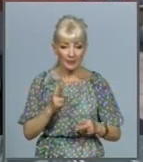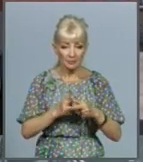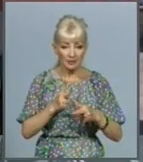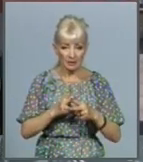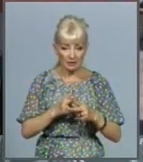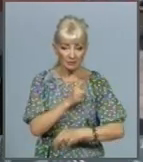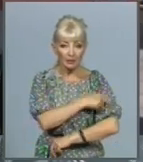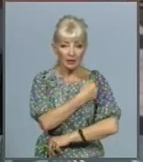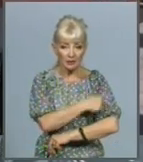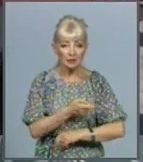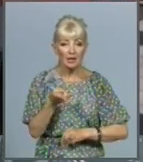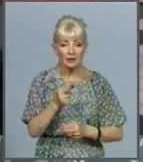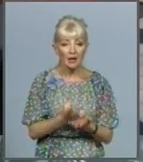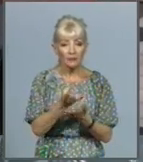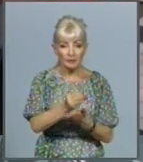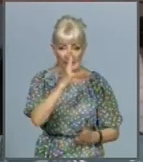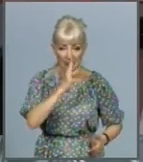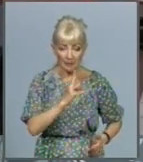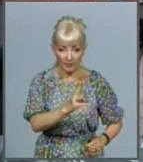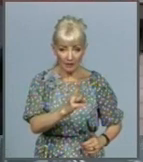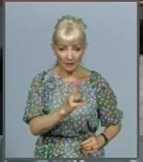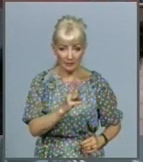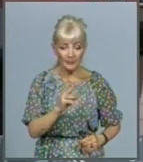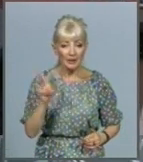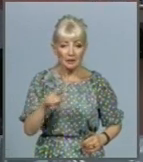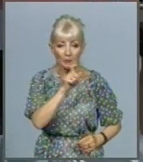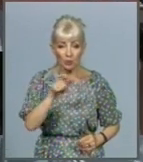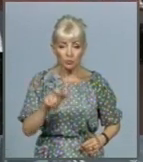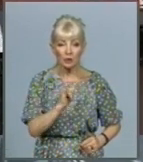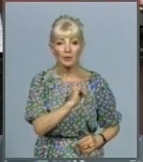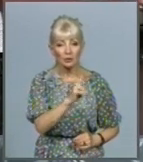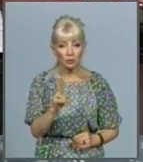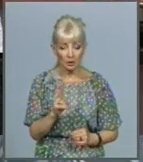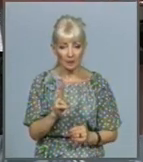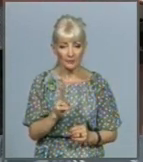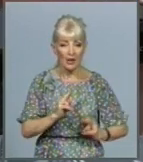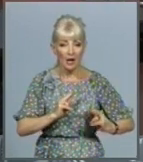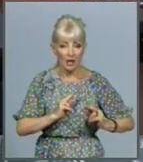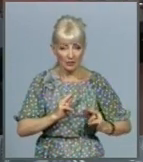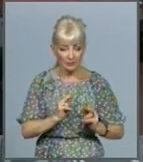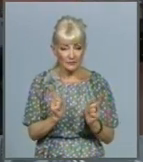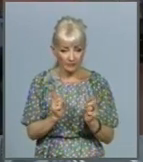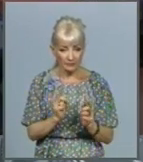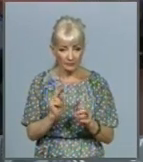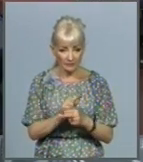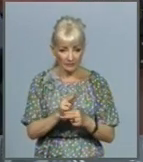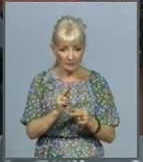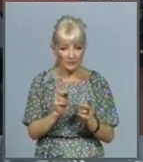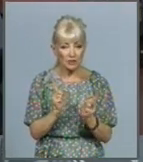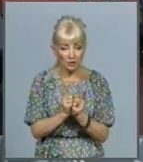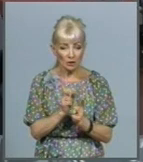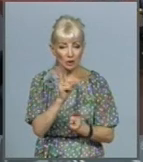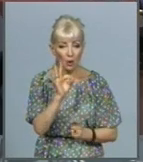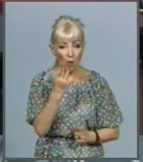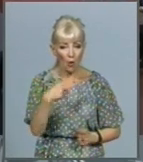випадки заробітної плати тим людям, які працюють з ковідом. обіцяна заробітна